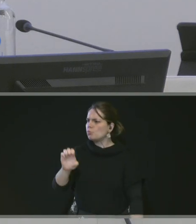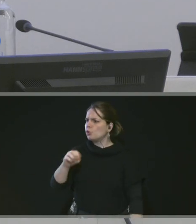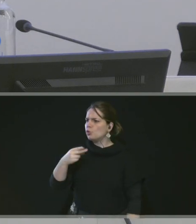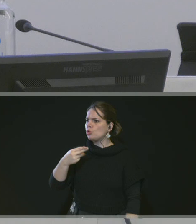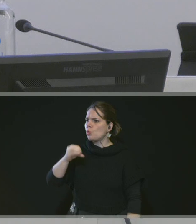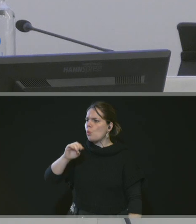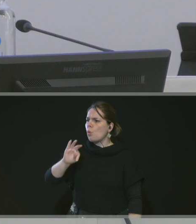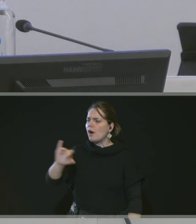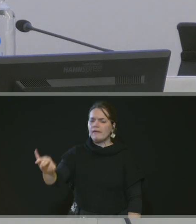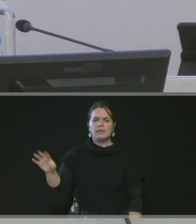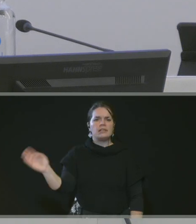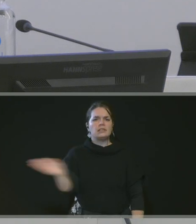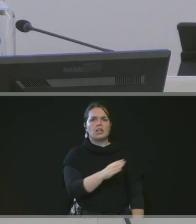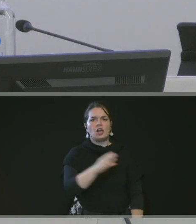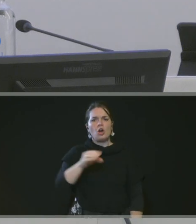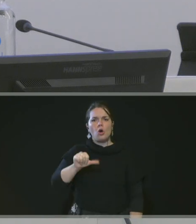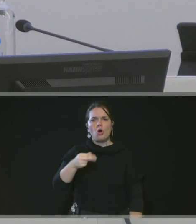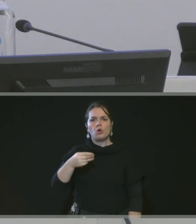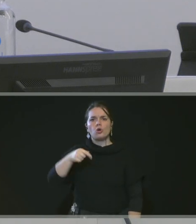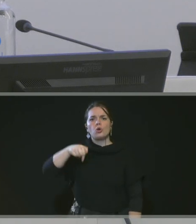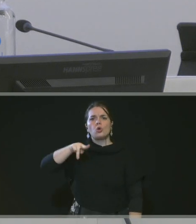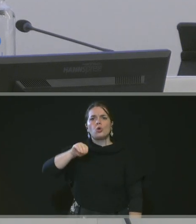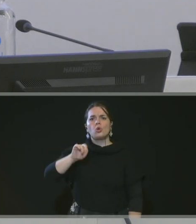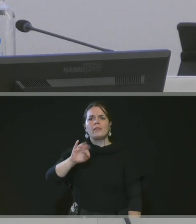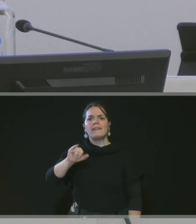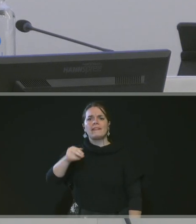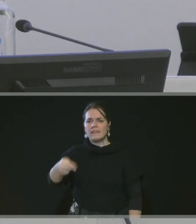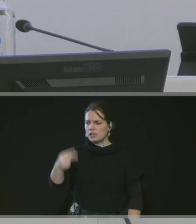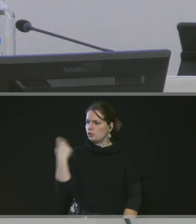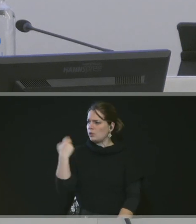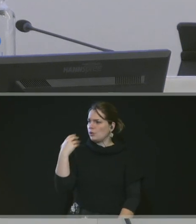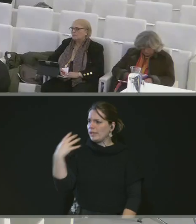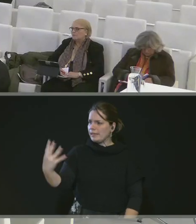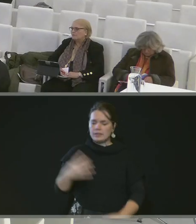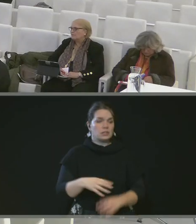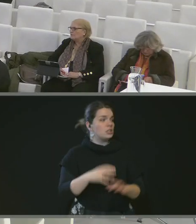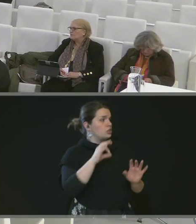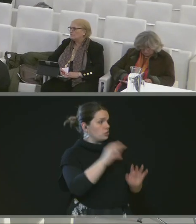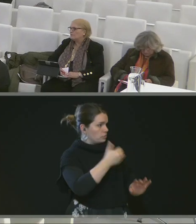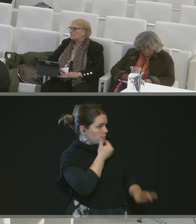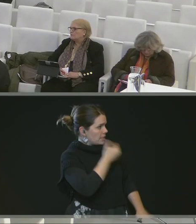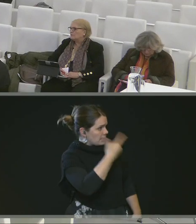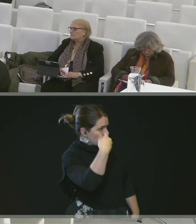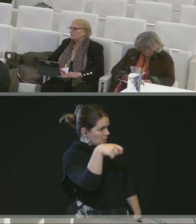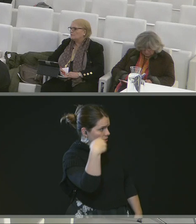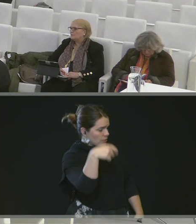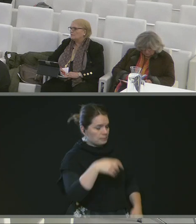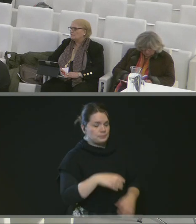La numéro 4. Merci, monsieur le président. Alors, la délibération, c'est un